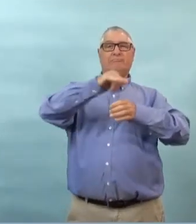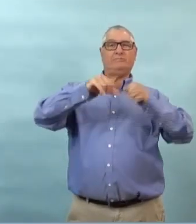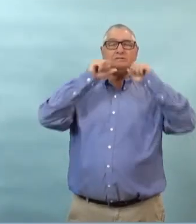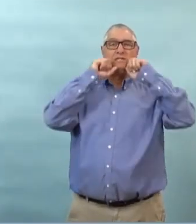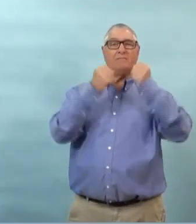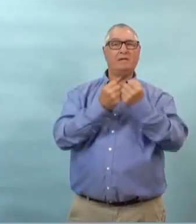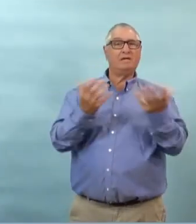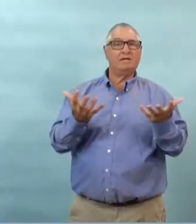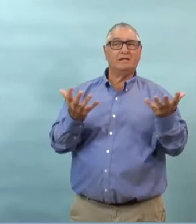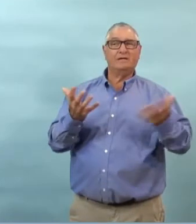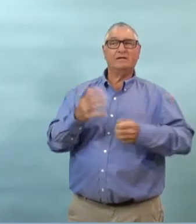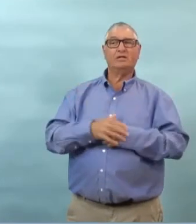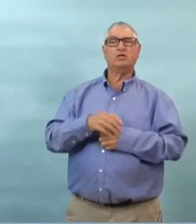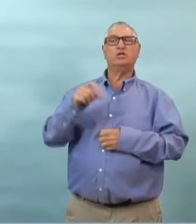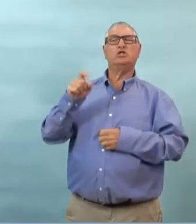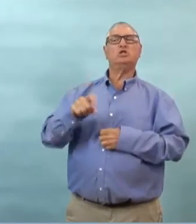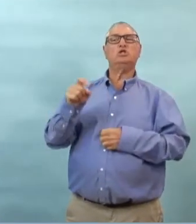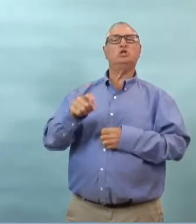'aller dans cette communauté là